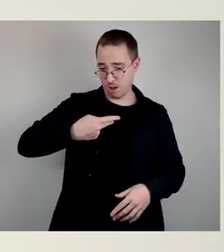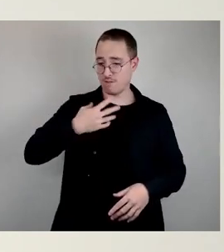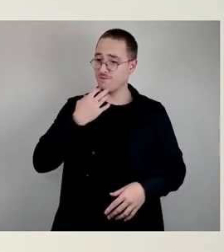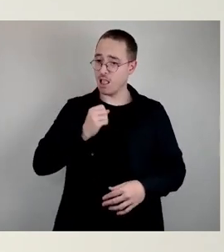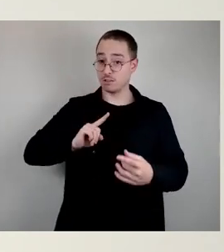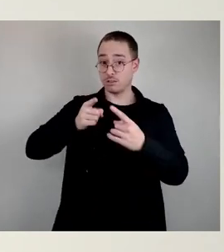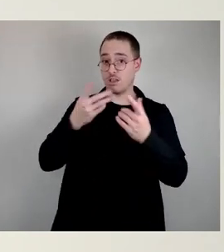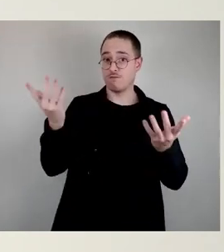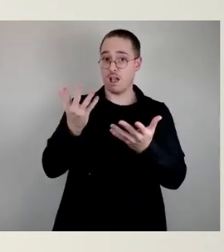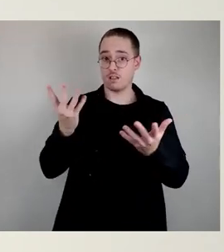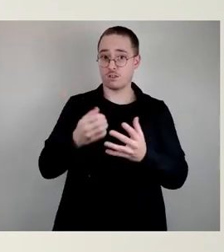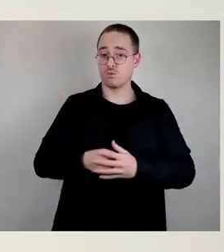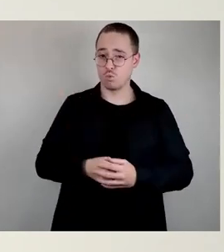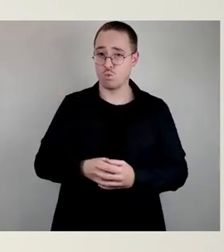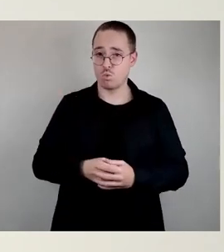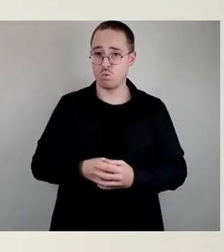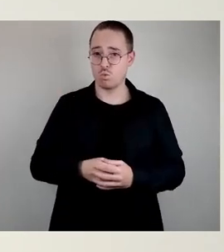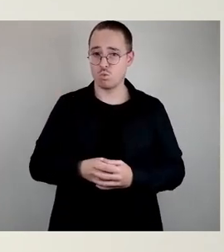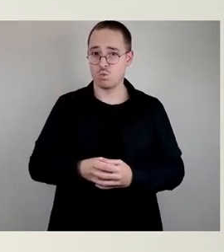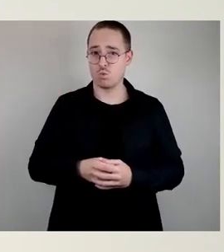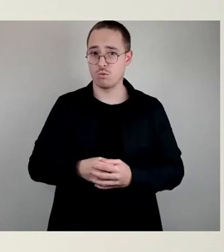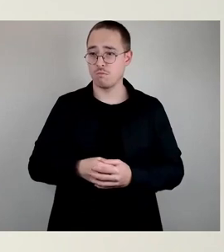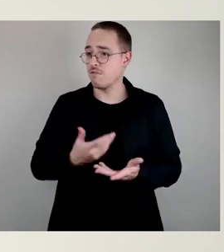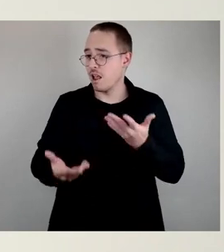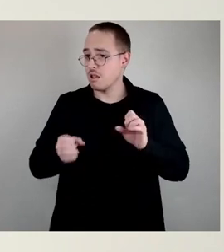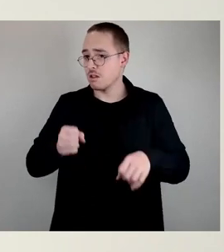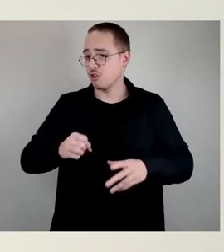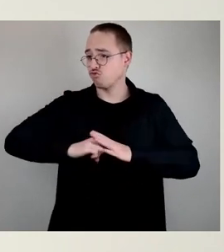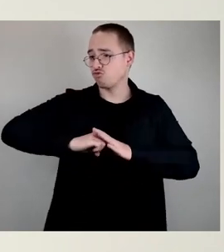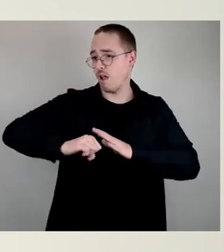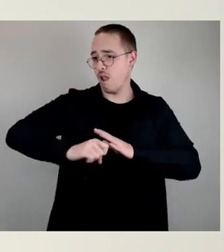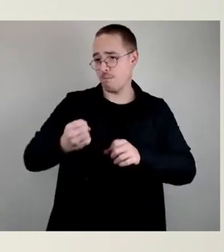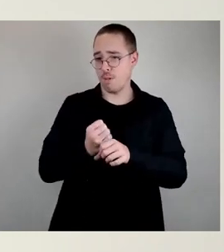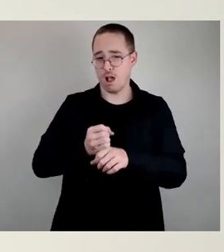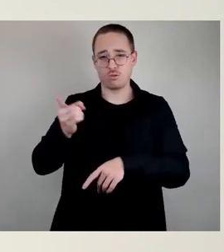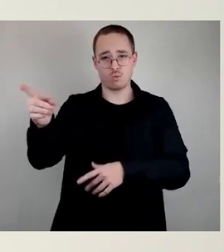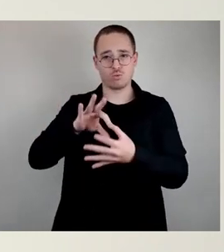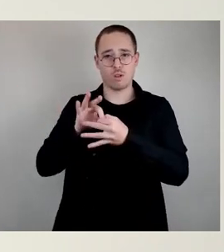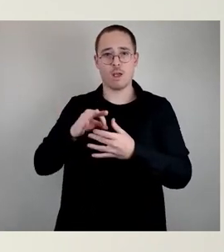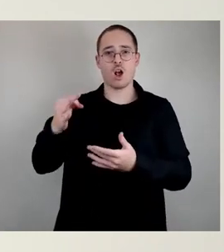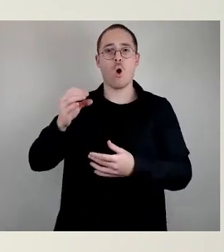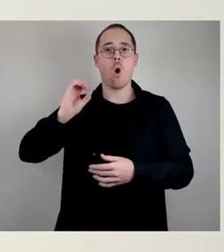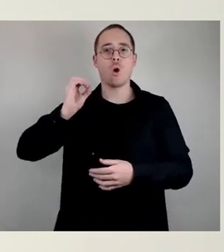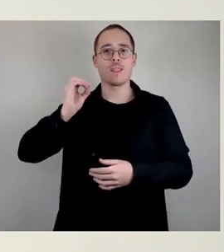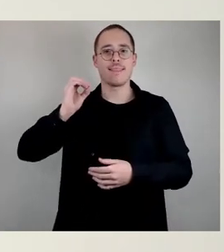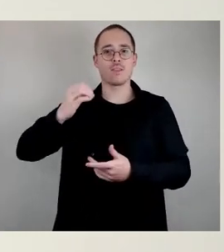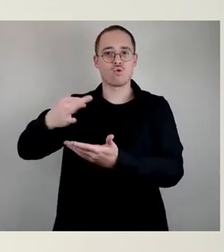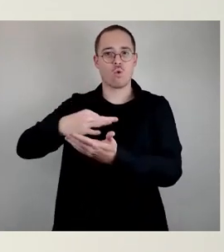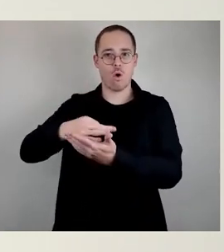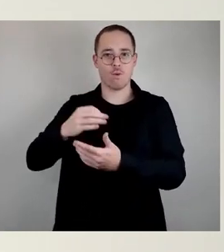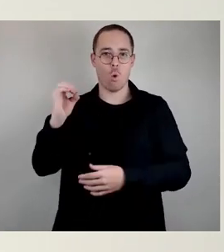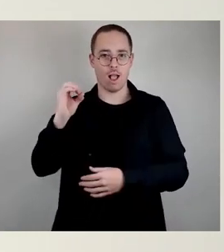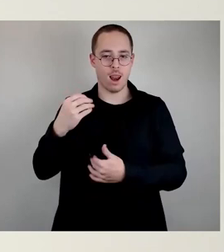Gespräche. Dort können wir möglicherweise relativ schnell vorankommen, was Ottendorfer Grüller angeht, was die Errichtung einer Schule